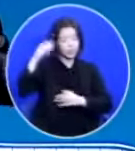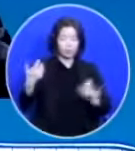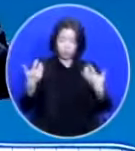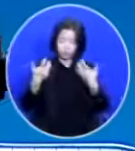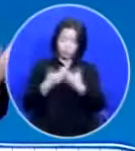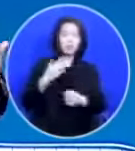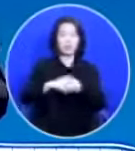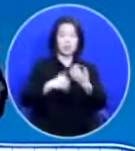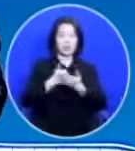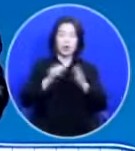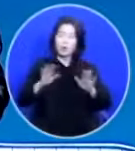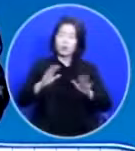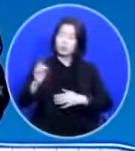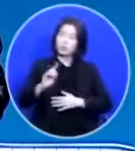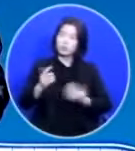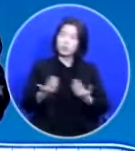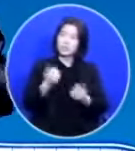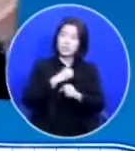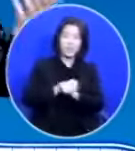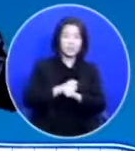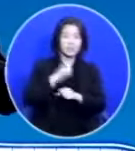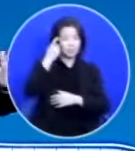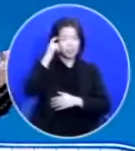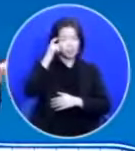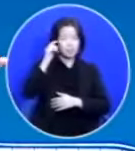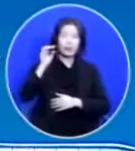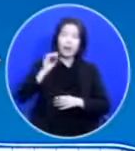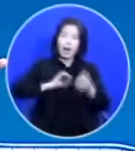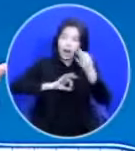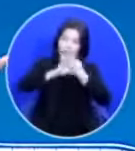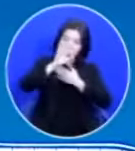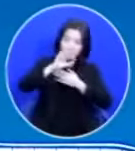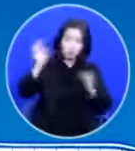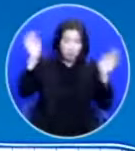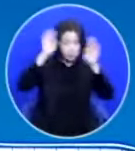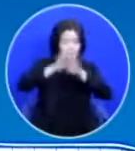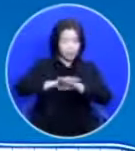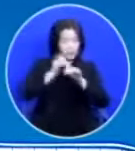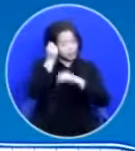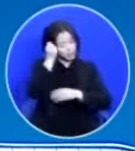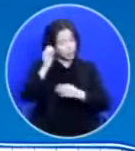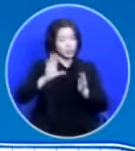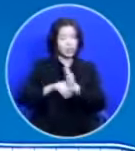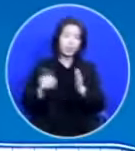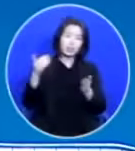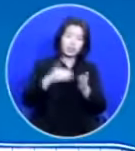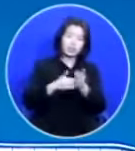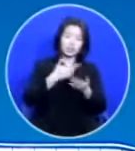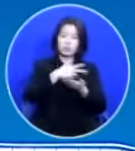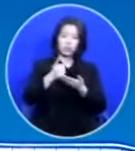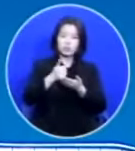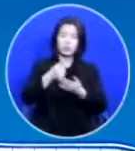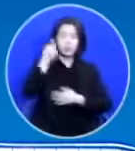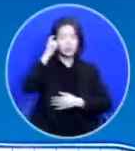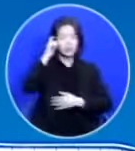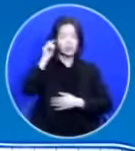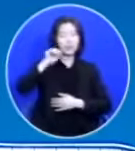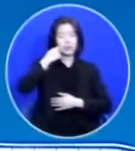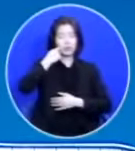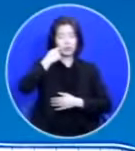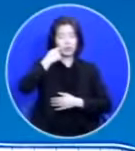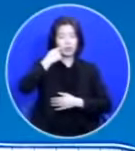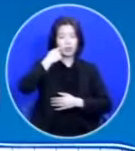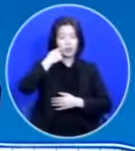날이에요 오늘은 무슨 일을 하실까? 아침부터 밤에 잘 때까지 주님은 예측불가하신 분이에요 너무너무